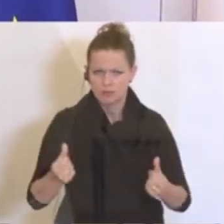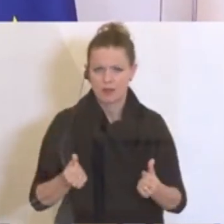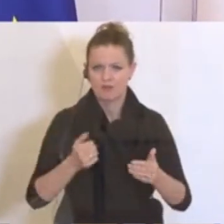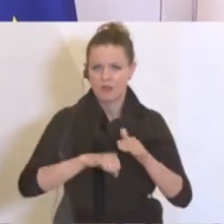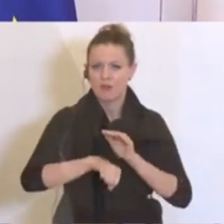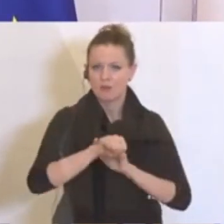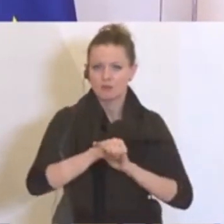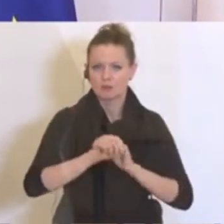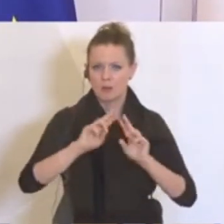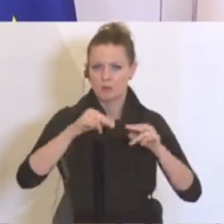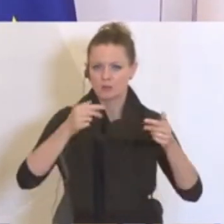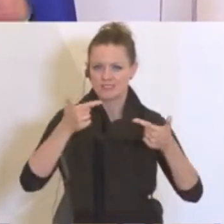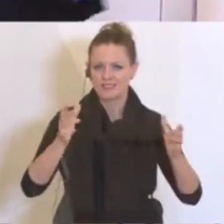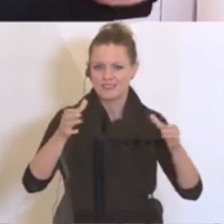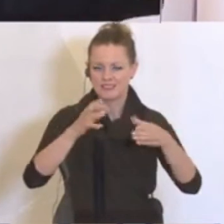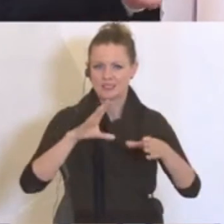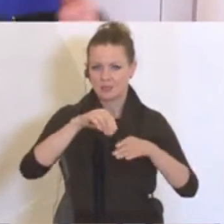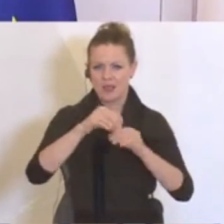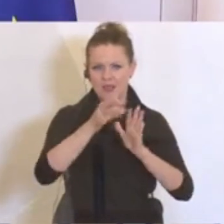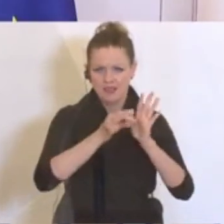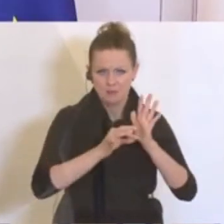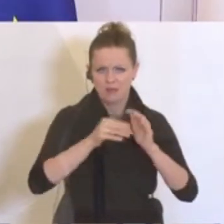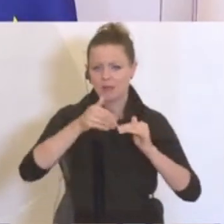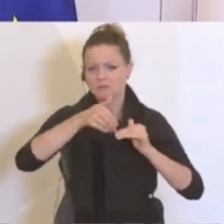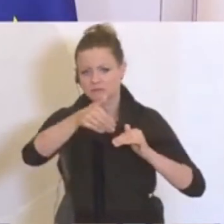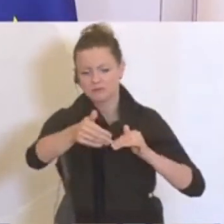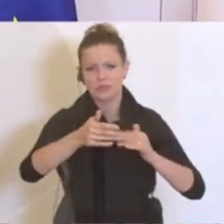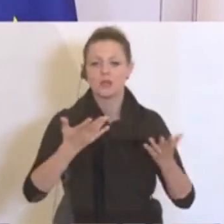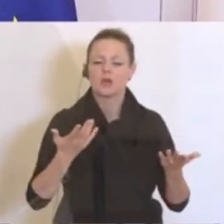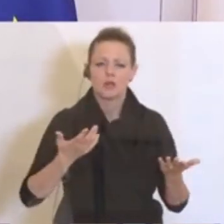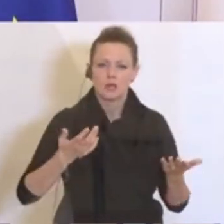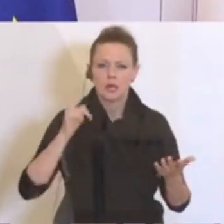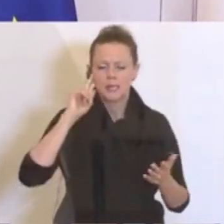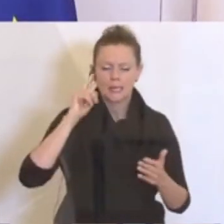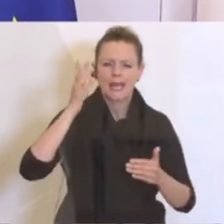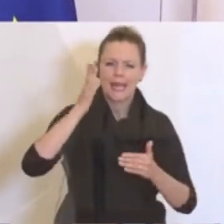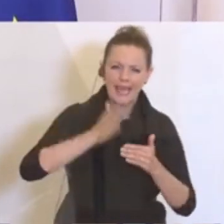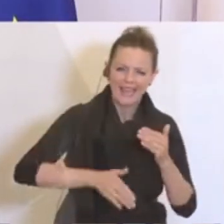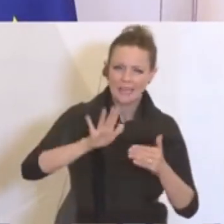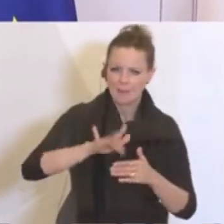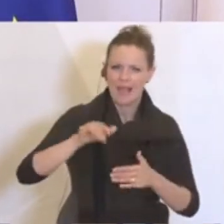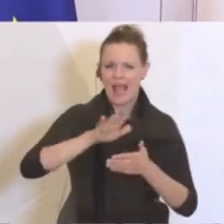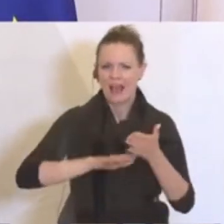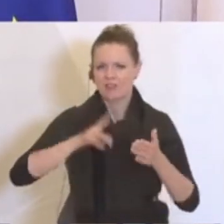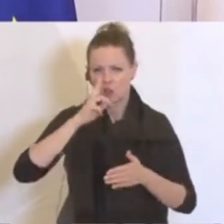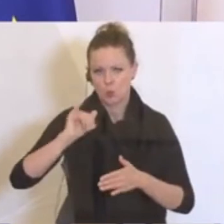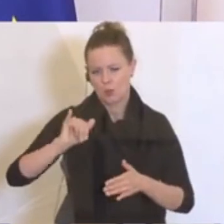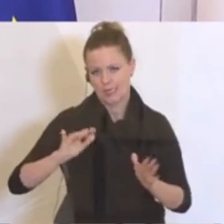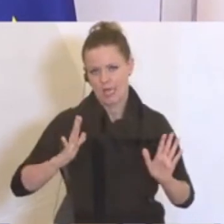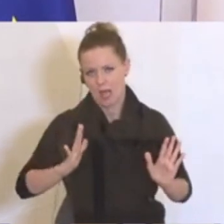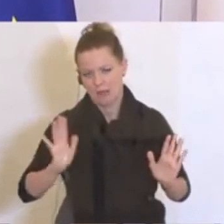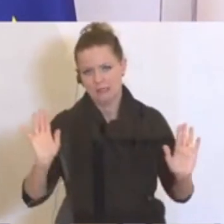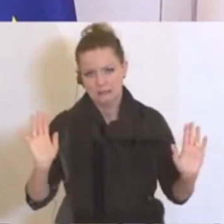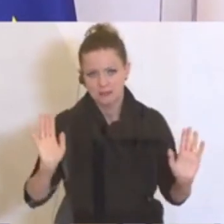-Bundesliga berücksichtigt, auch mit den Terminen hinten raus, dann würde ich meinen Ende Mai, Anfang Juni, aber das müssen,